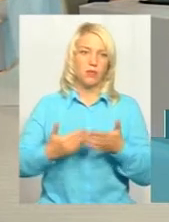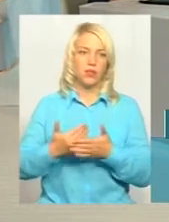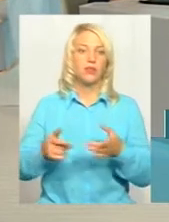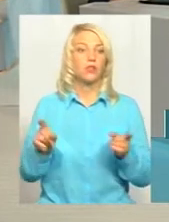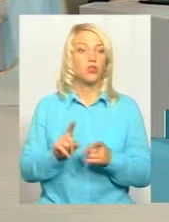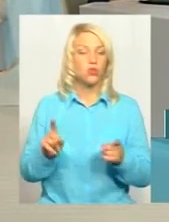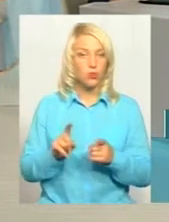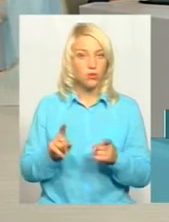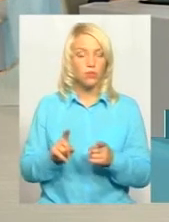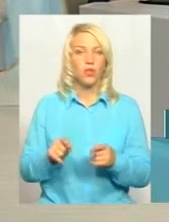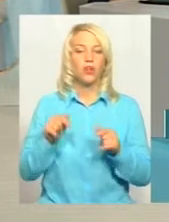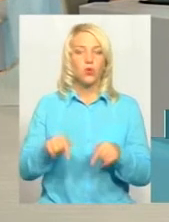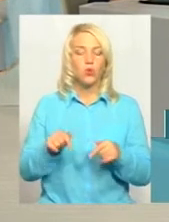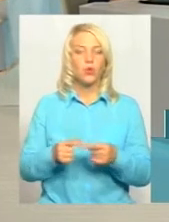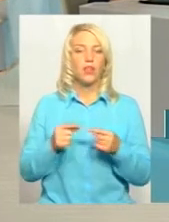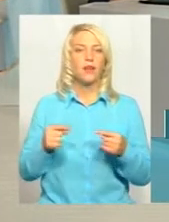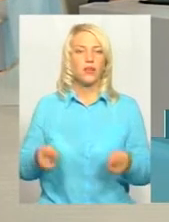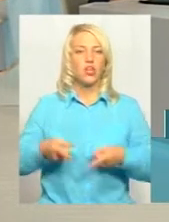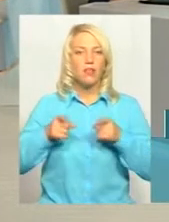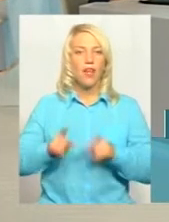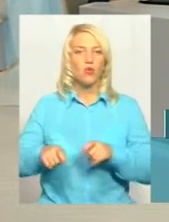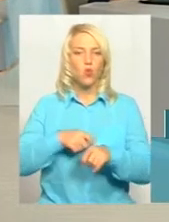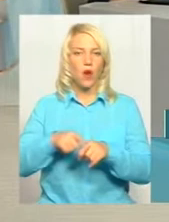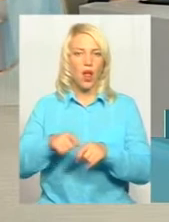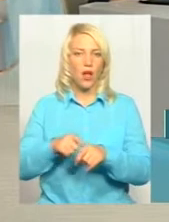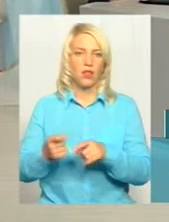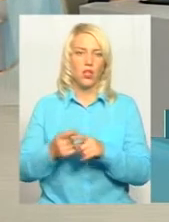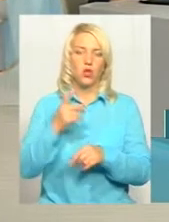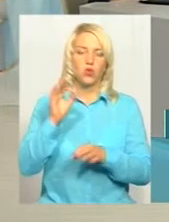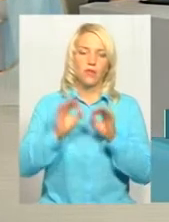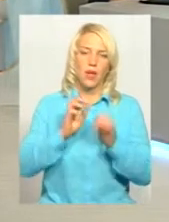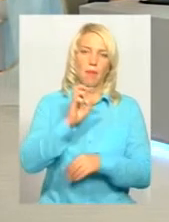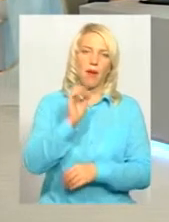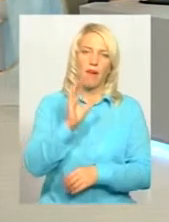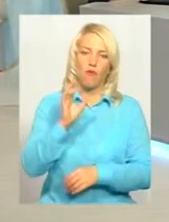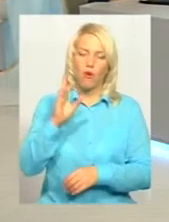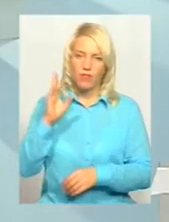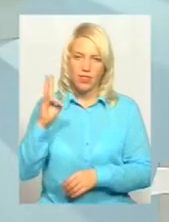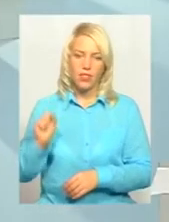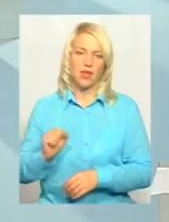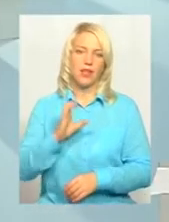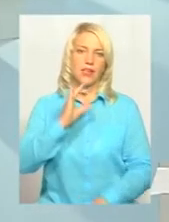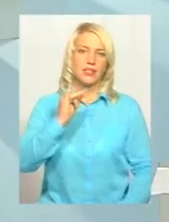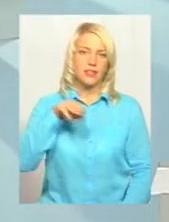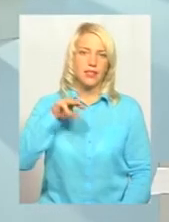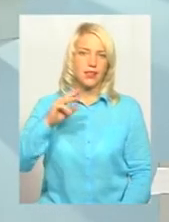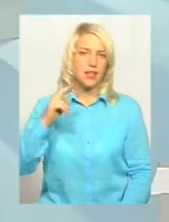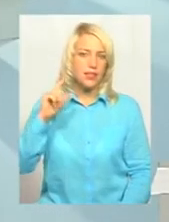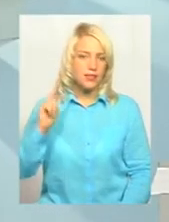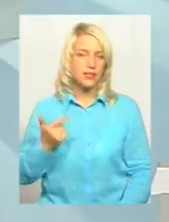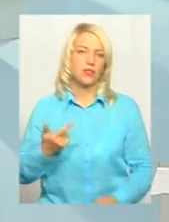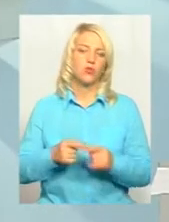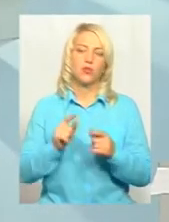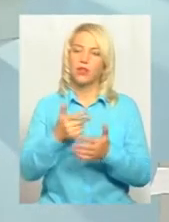що тут речі натуральні. 100% бановна сити, 100% бавовна. Тобто, і тут різний